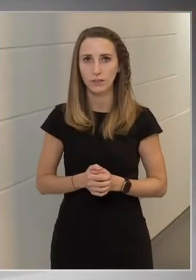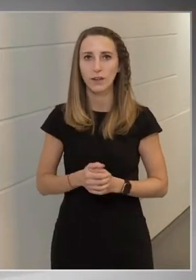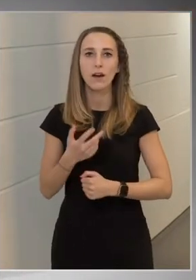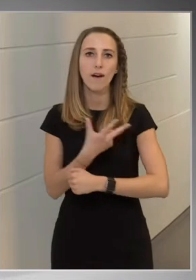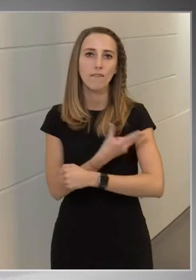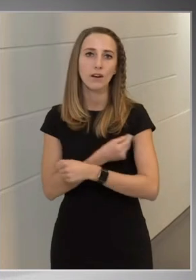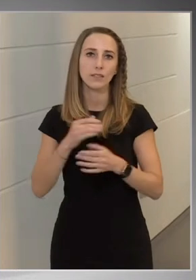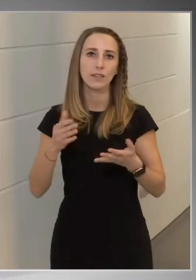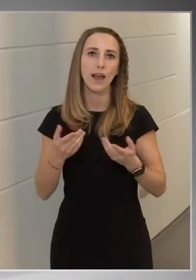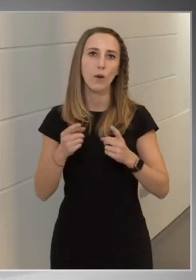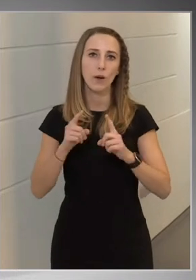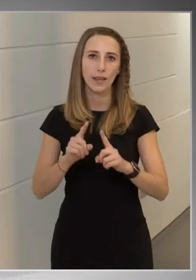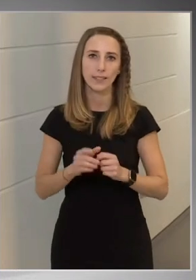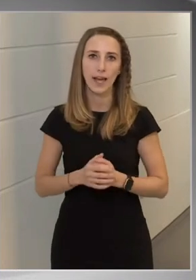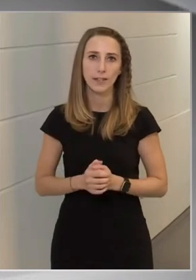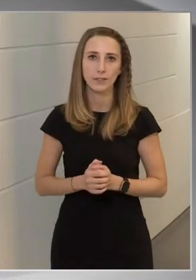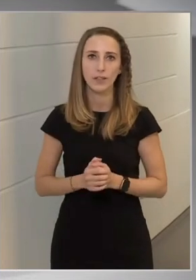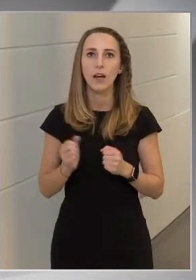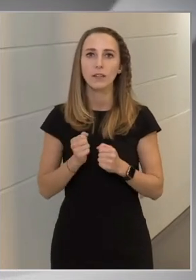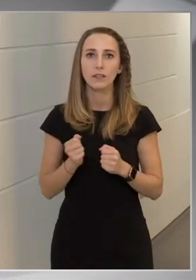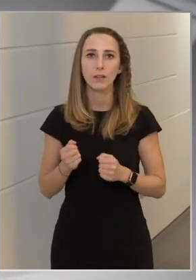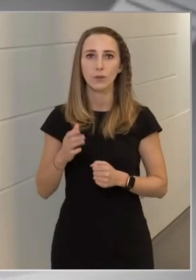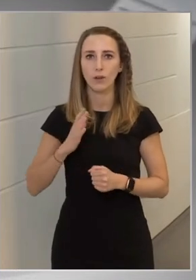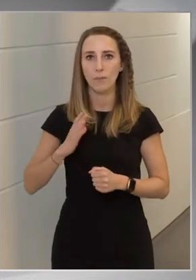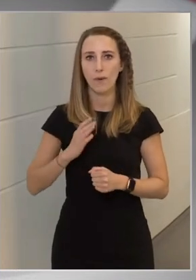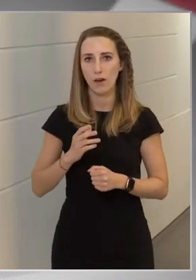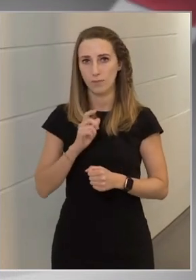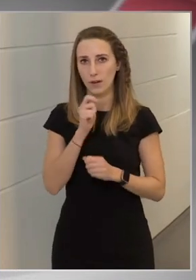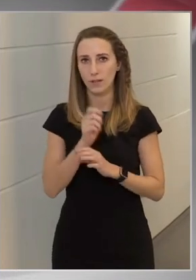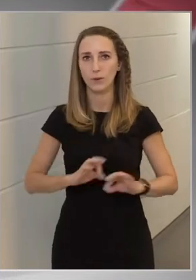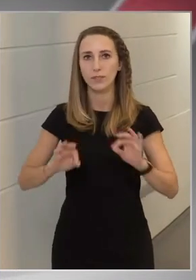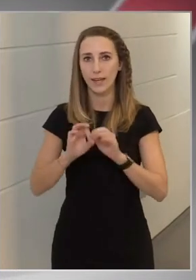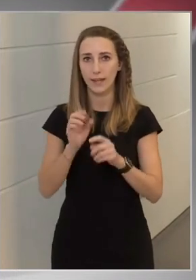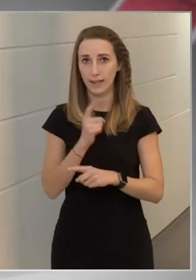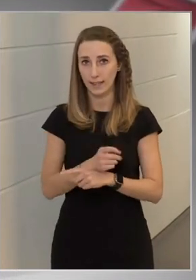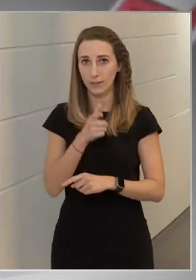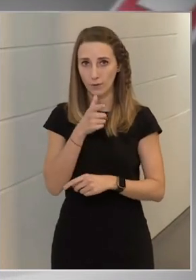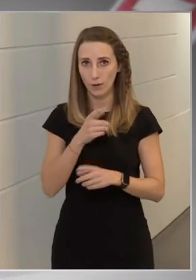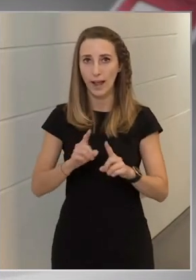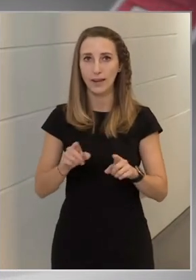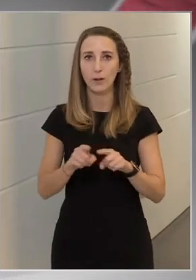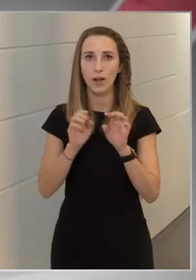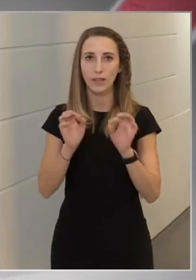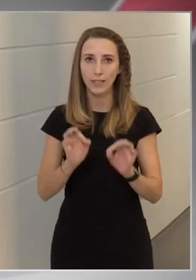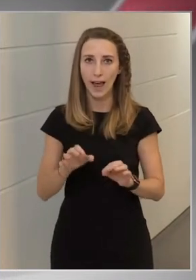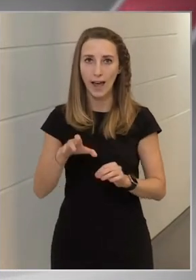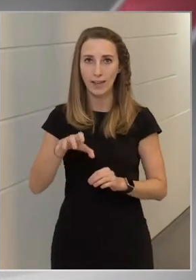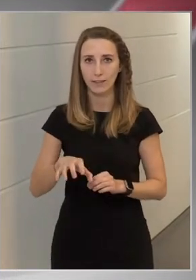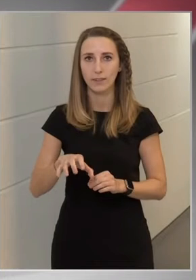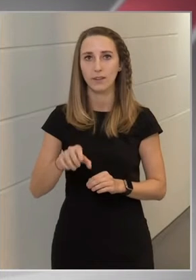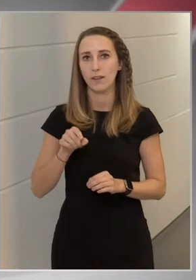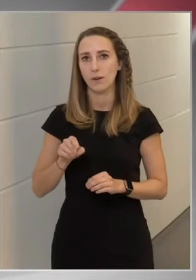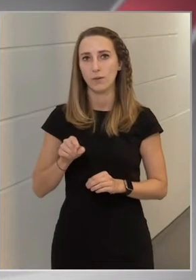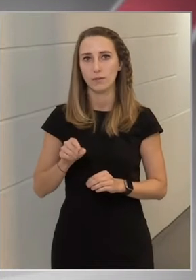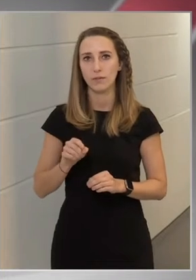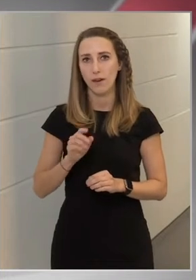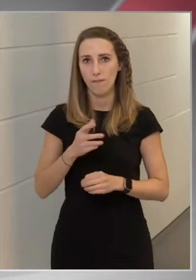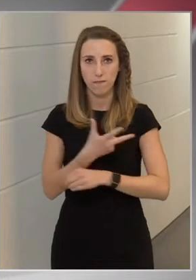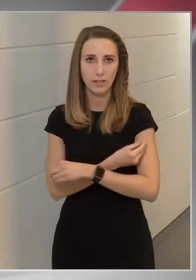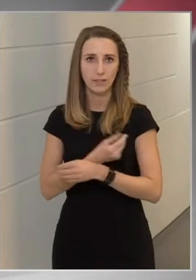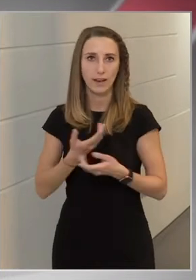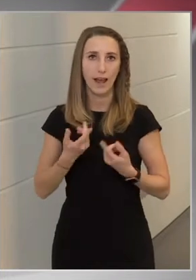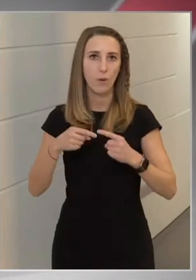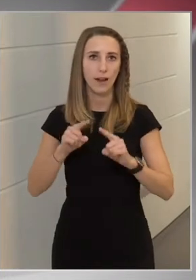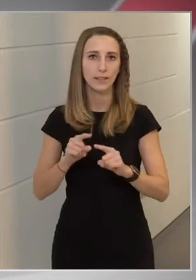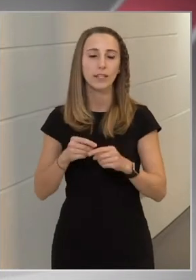vakcina erőállítás, nagyon hamar Magyarország rendelkezésére fog állni olyan gyár, ahol ez a vakcina erőítés,